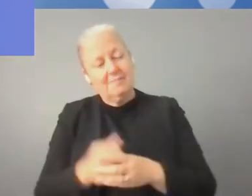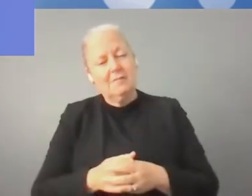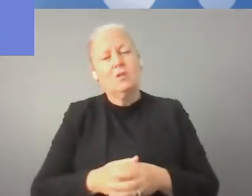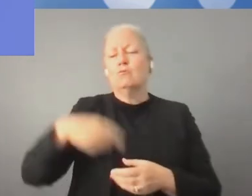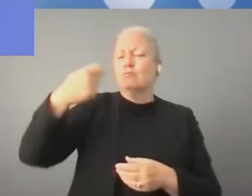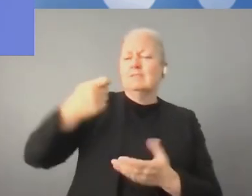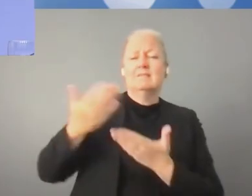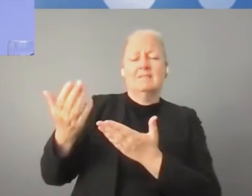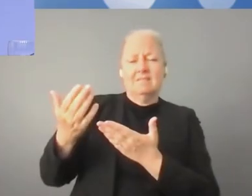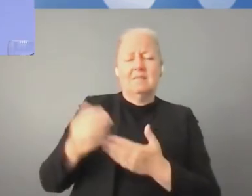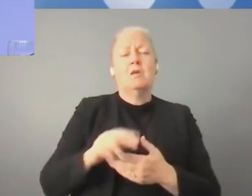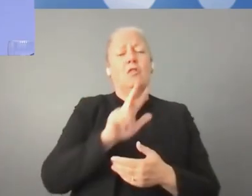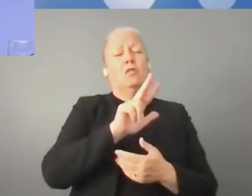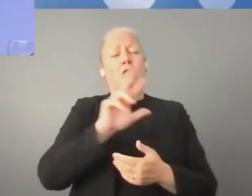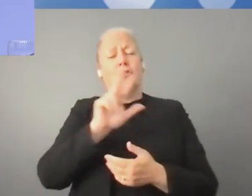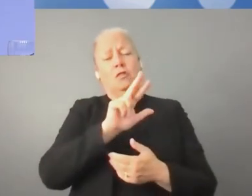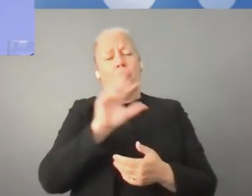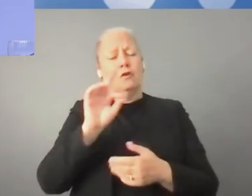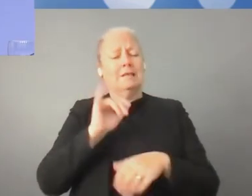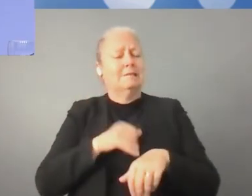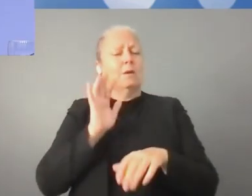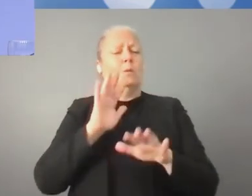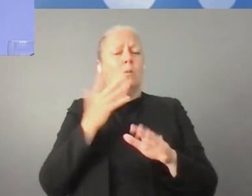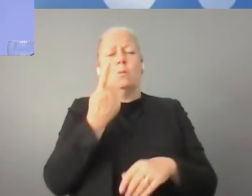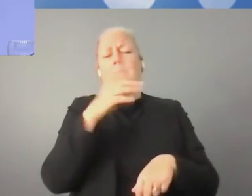Pani wiceprezes.